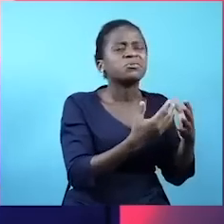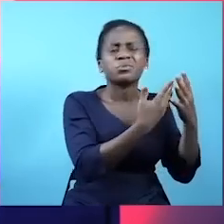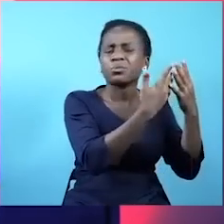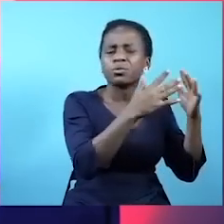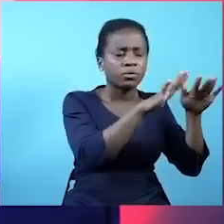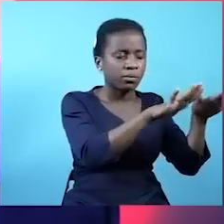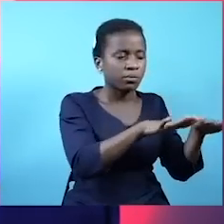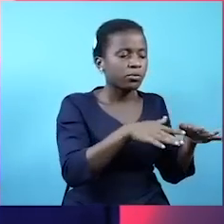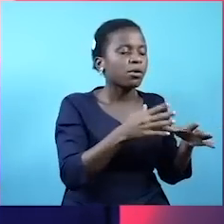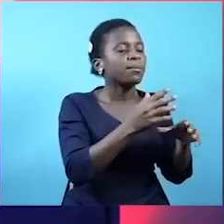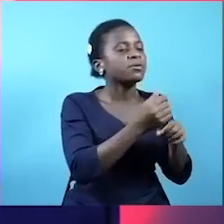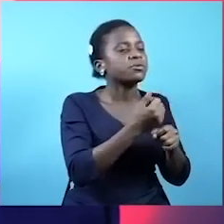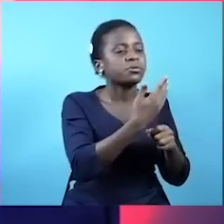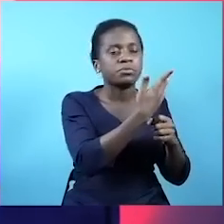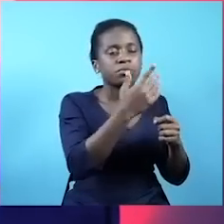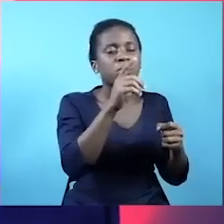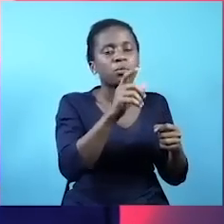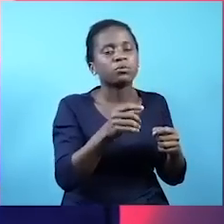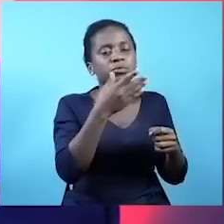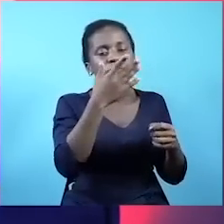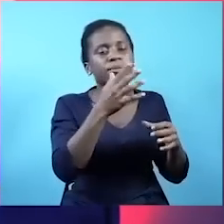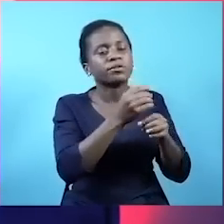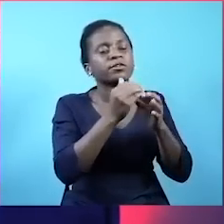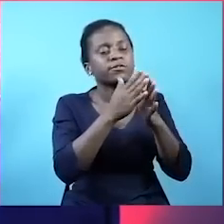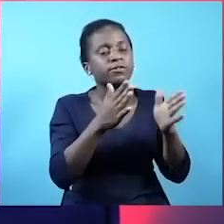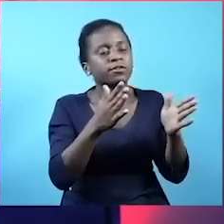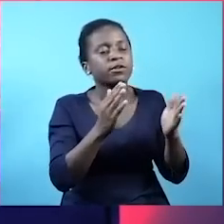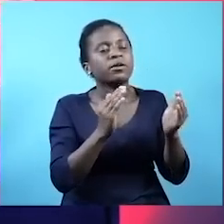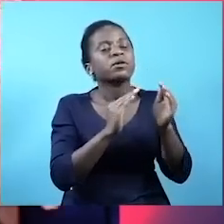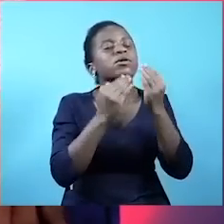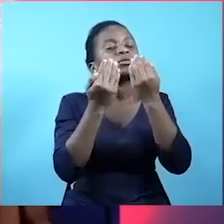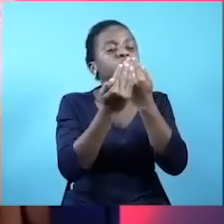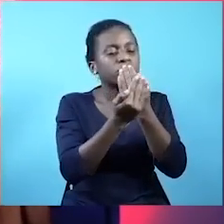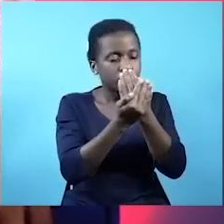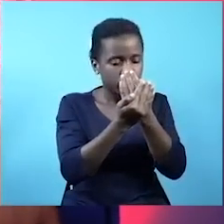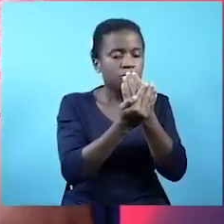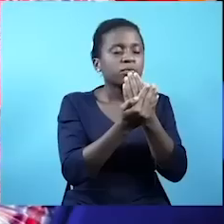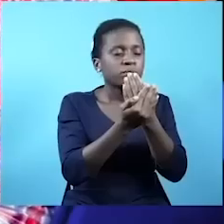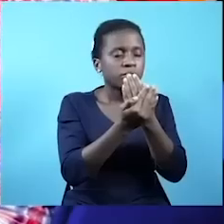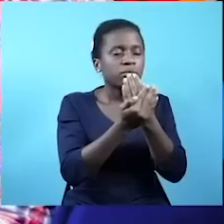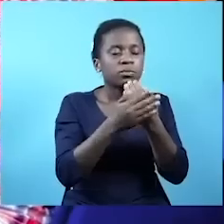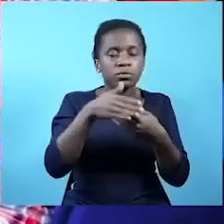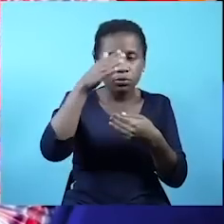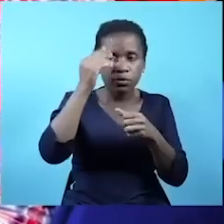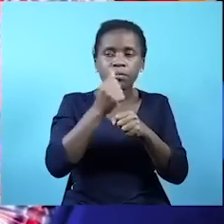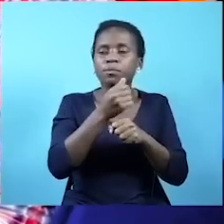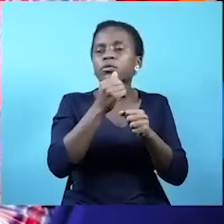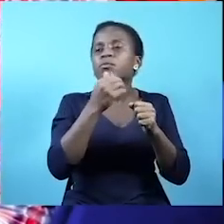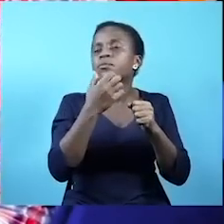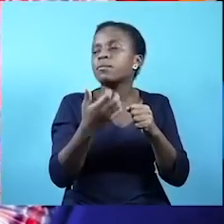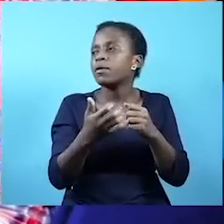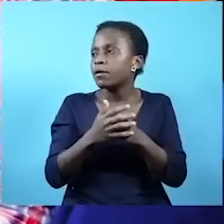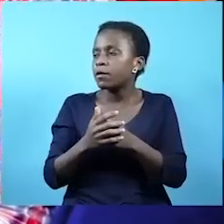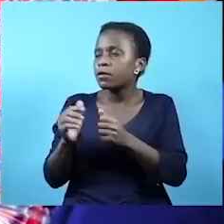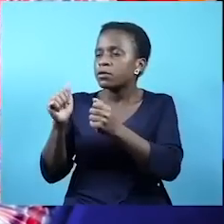Tupeni idadi ambayo. Ita wapa watu wengine na faksi. Ya kuzui ya serikali sifani kitu frani. Hili suara linawezekanaje heche.